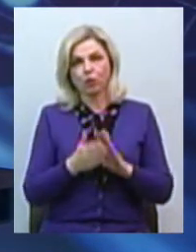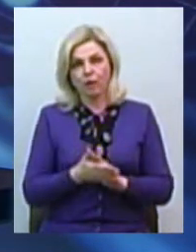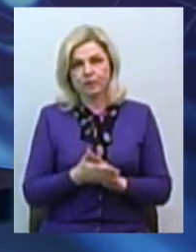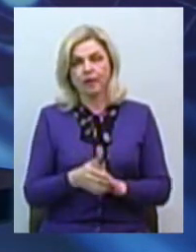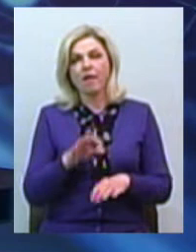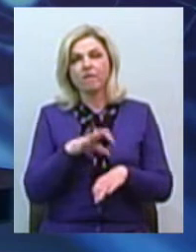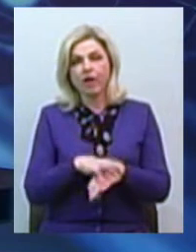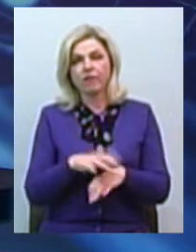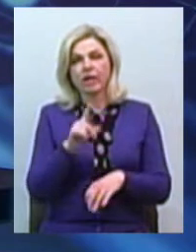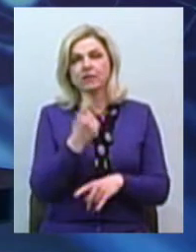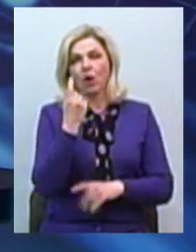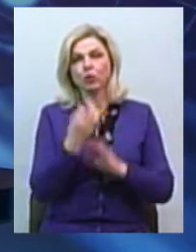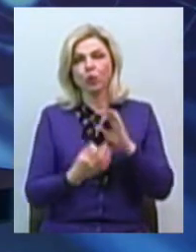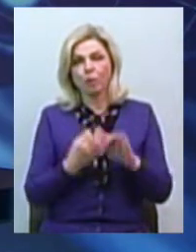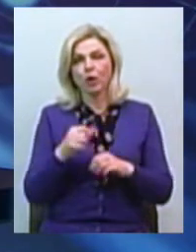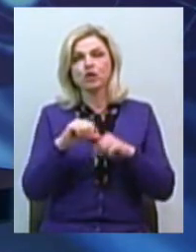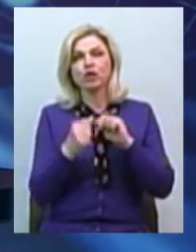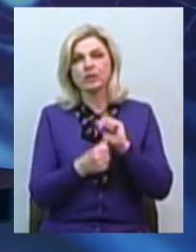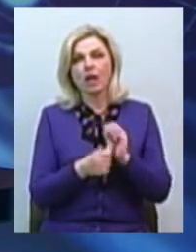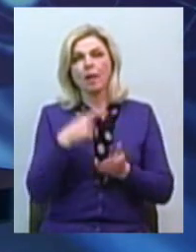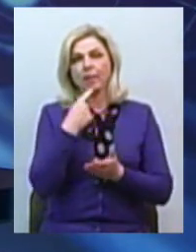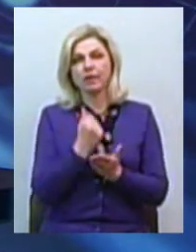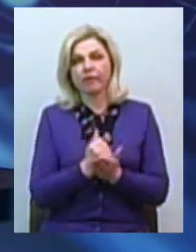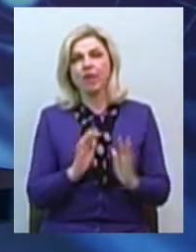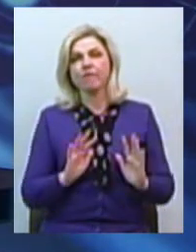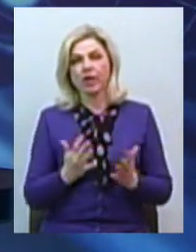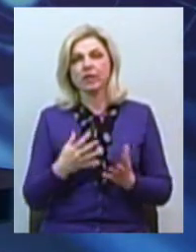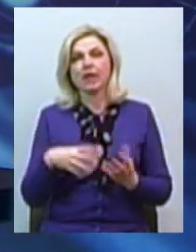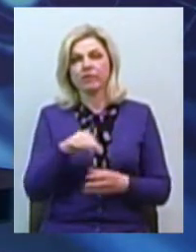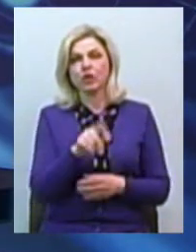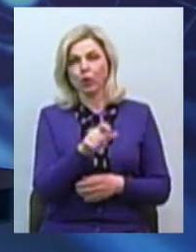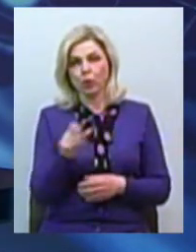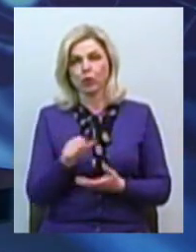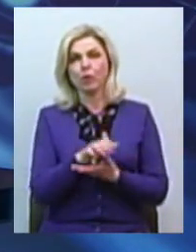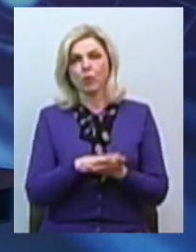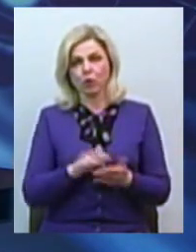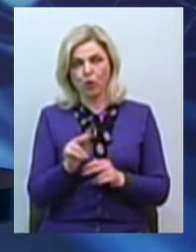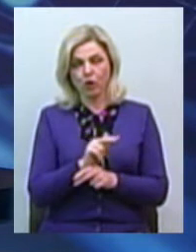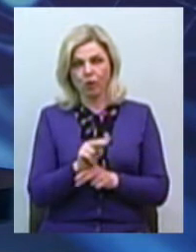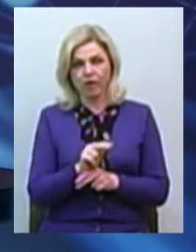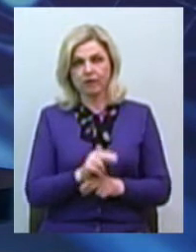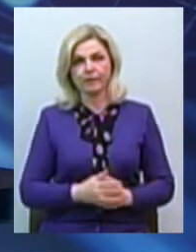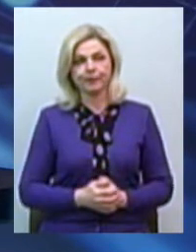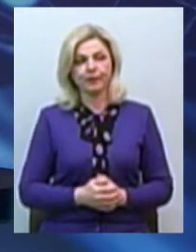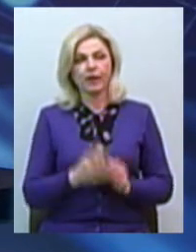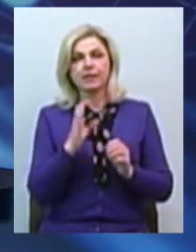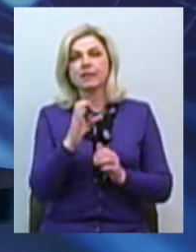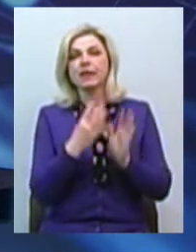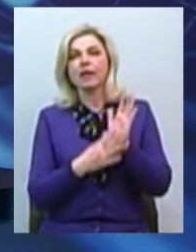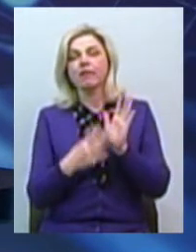Виявлено за добу 16 підтверджених випадків, всі люди продовжують лікування. З 99